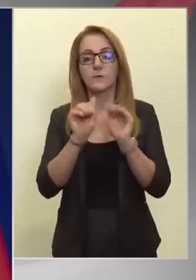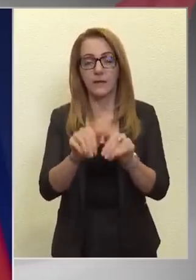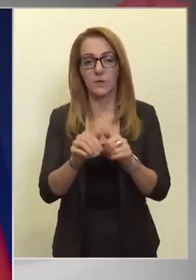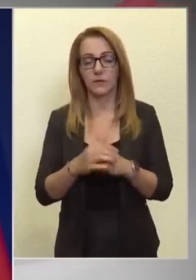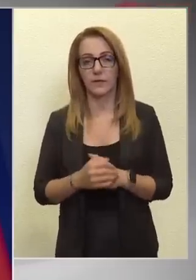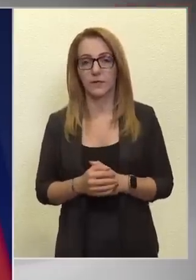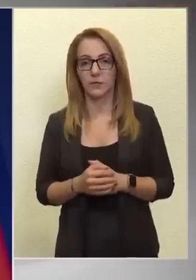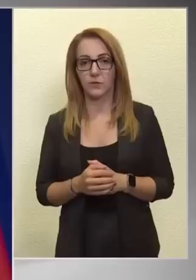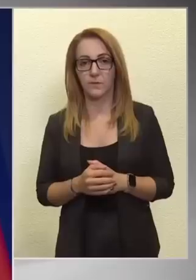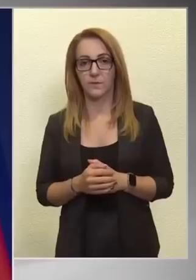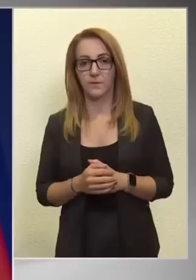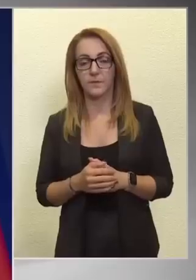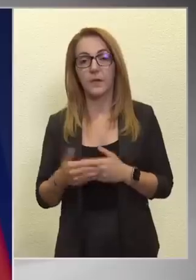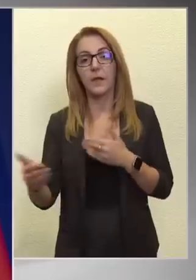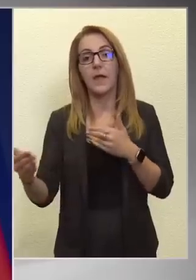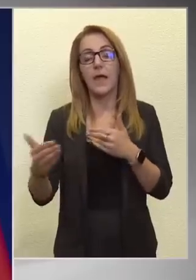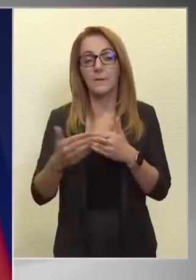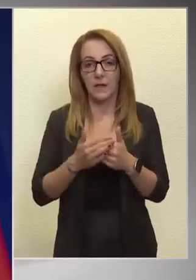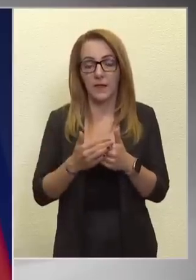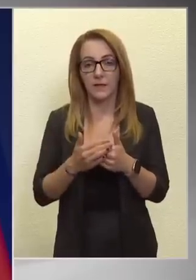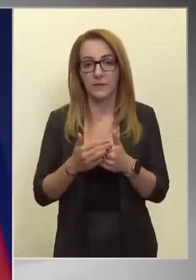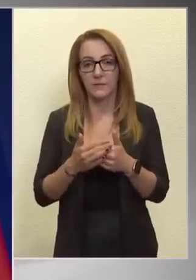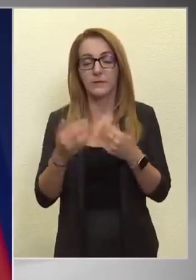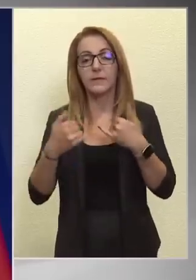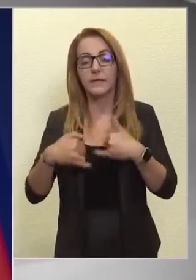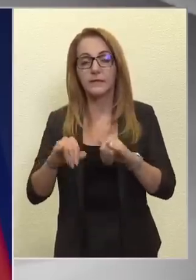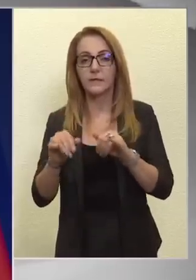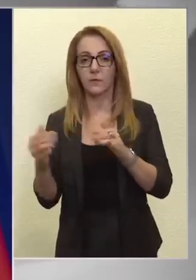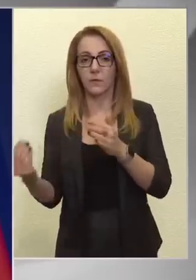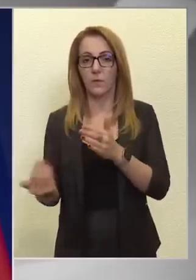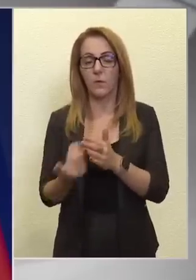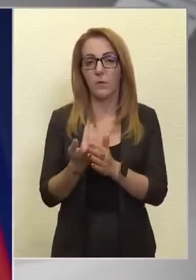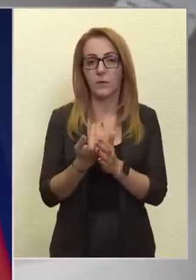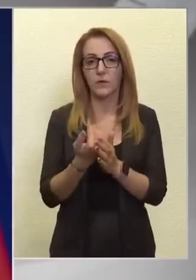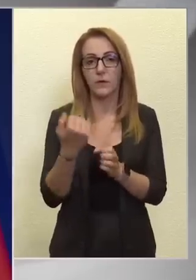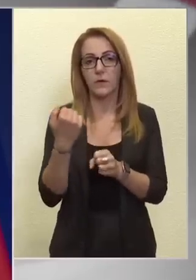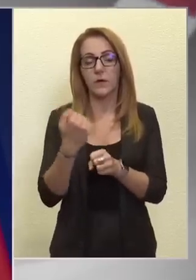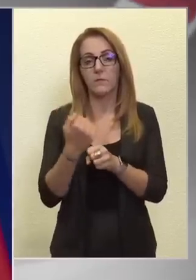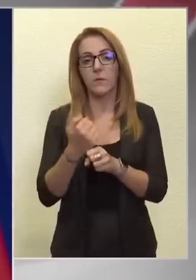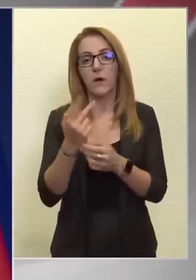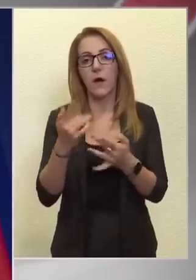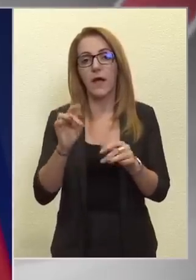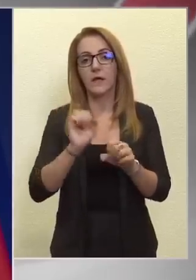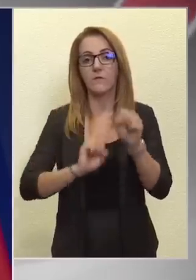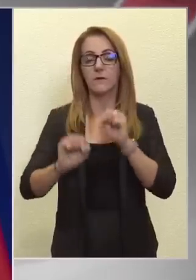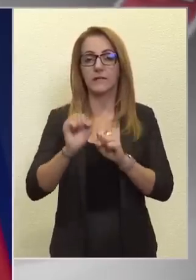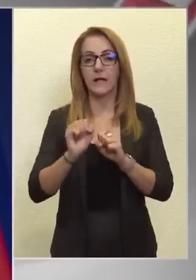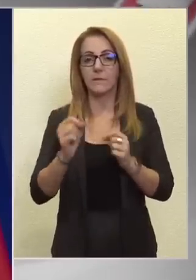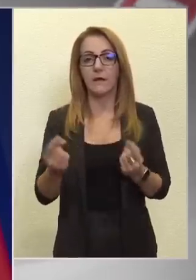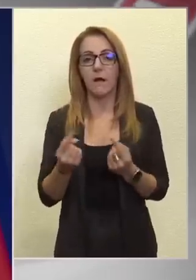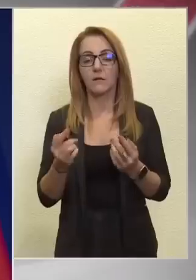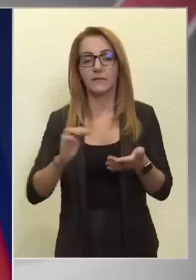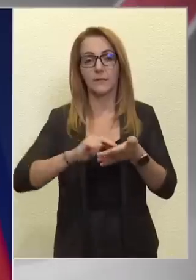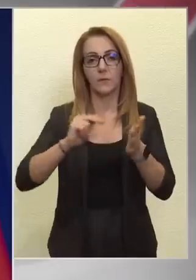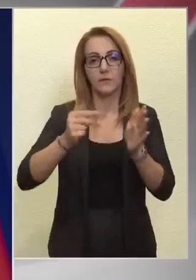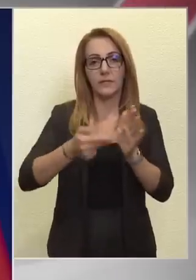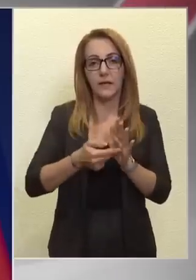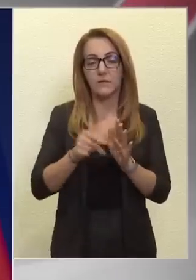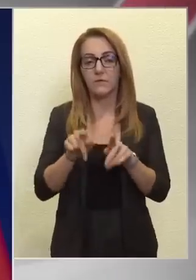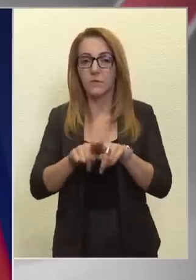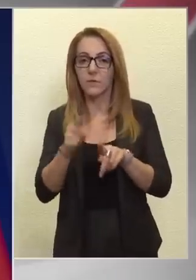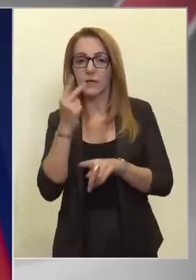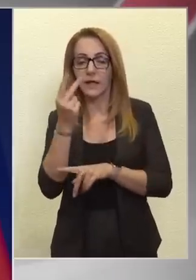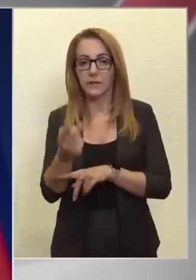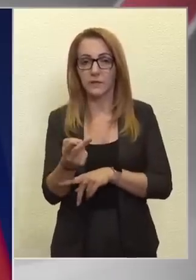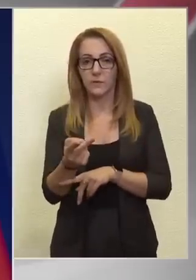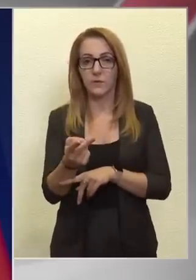jelenik meg. Emellett pedig elindítunk egy új munkahelyvédelmi akciótervet is, hiszen azt látjuk,